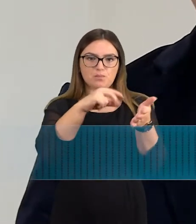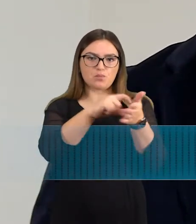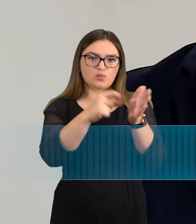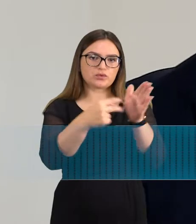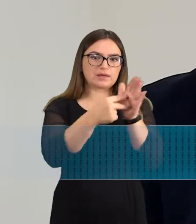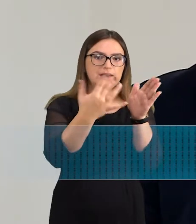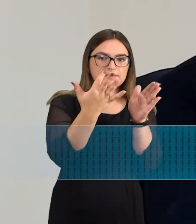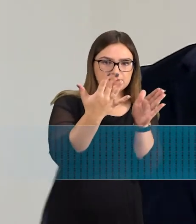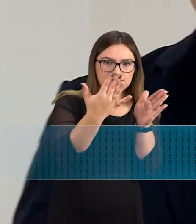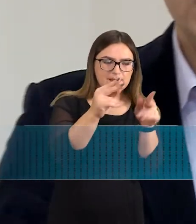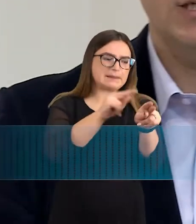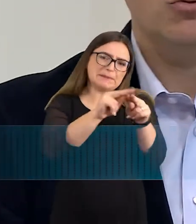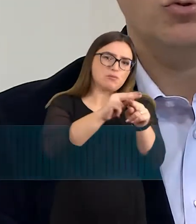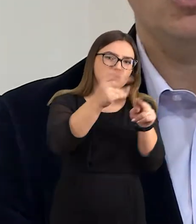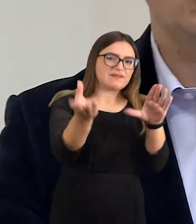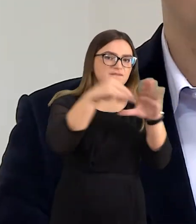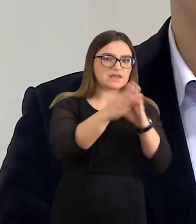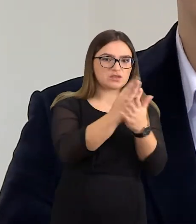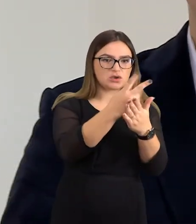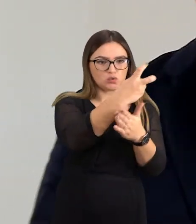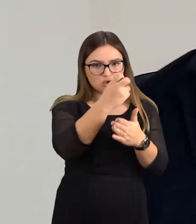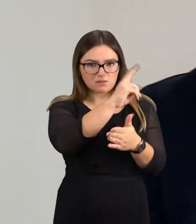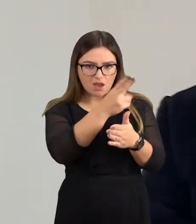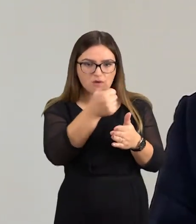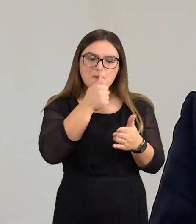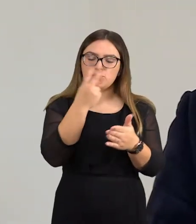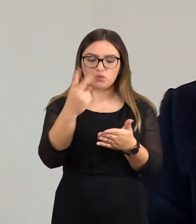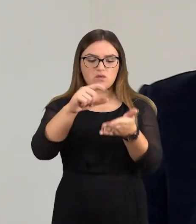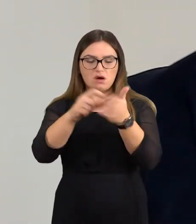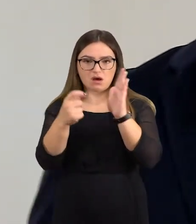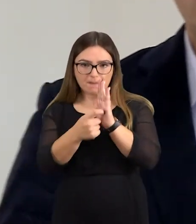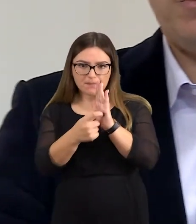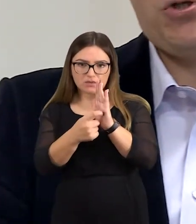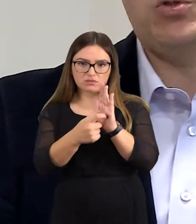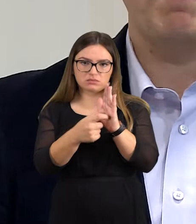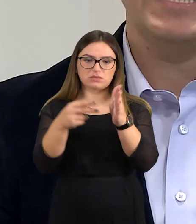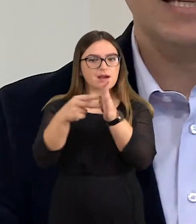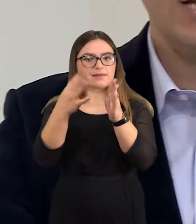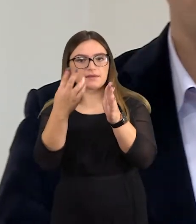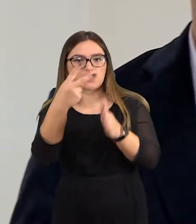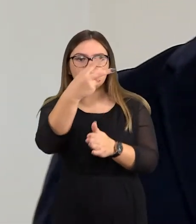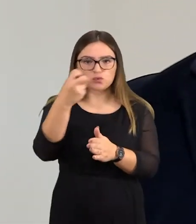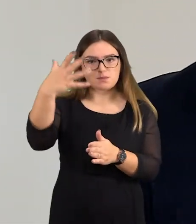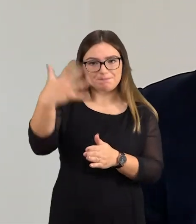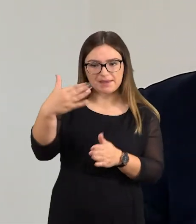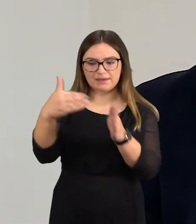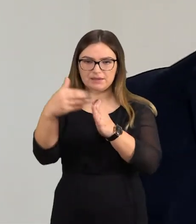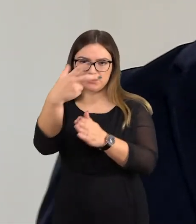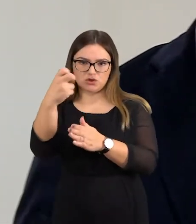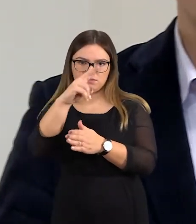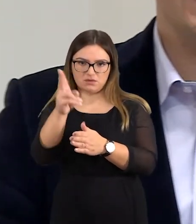būti netgi 200 eurų, o sakykime dviejų kambarių, tai nuo dviejų 150 iki 300,